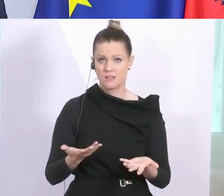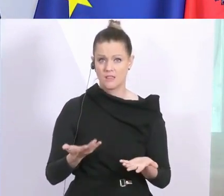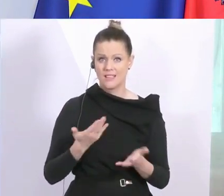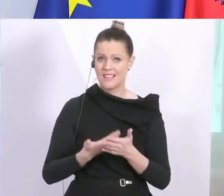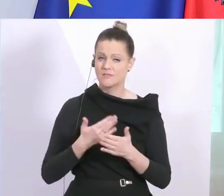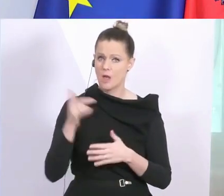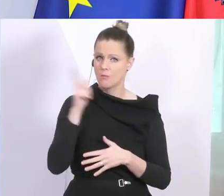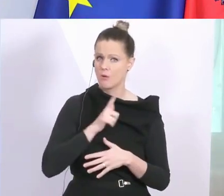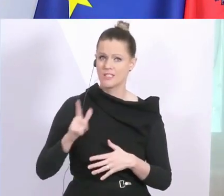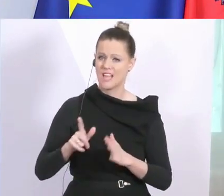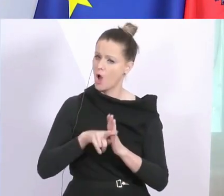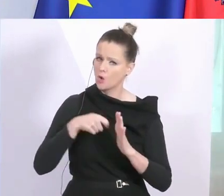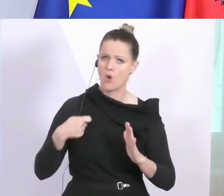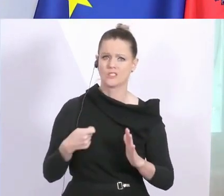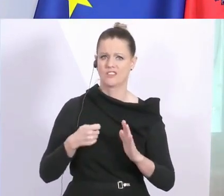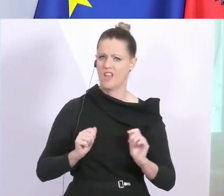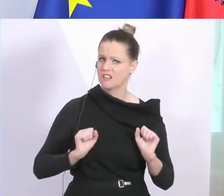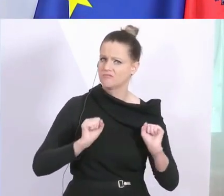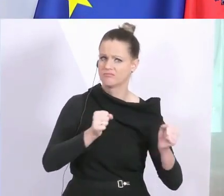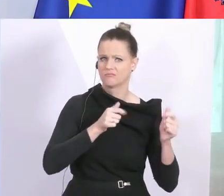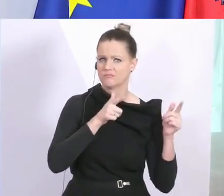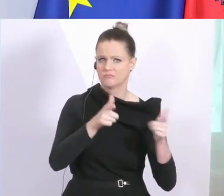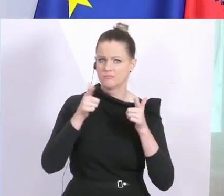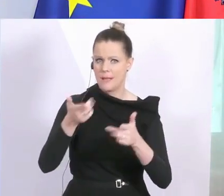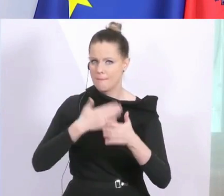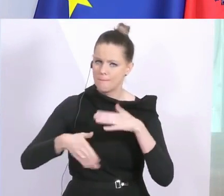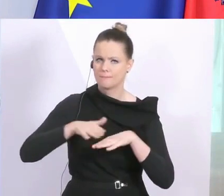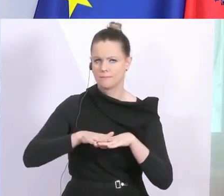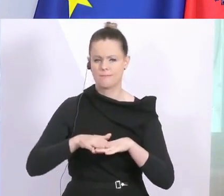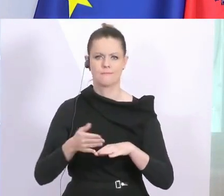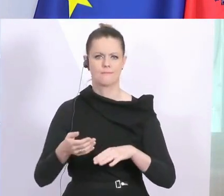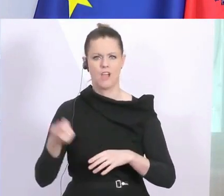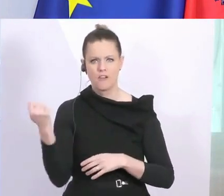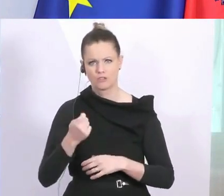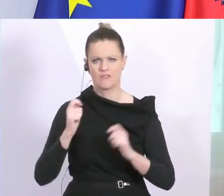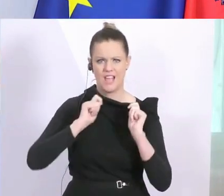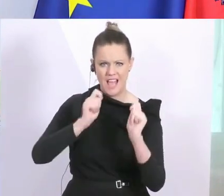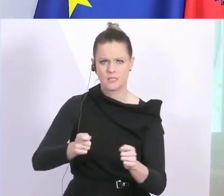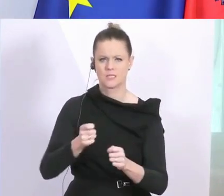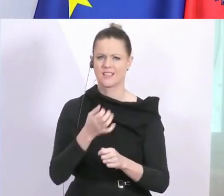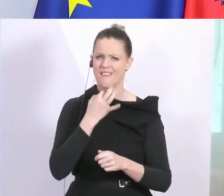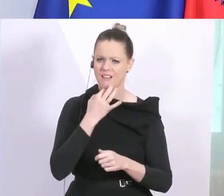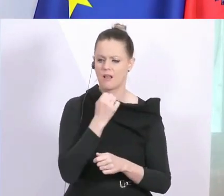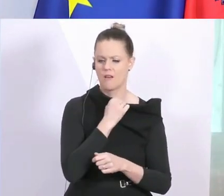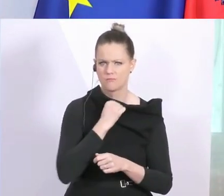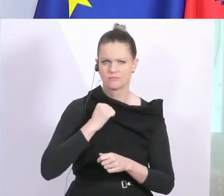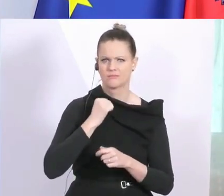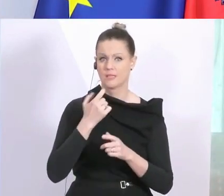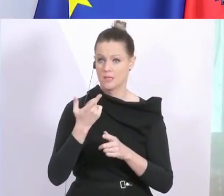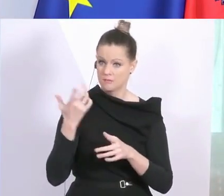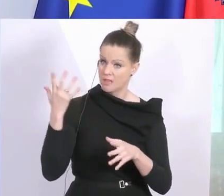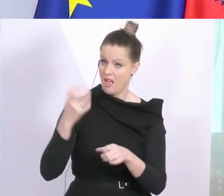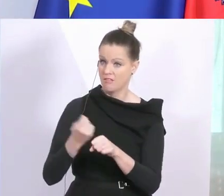konsequent im Einsatz und wird weiter auch vermehrt darauf achten, durch noch stärkere Präsenz, dass die Anordnungen des Gesundheitsministeriums,